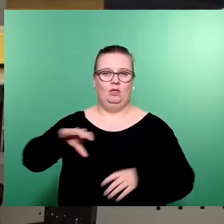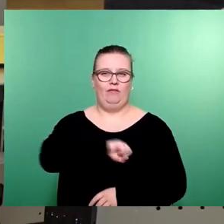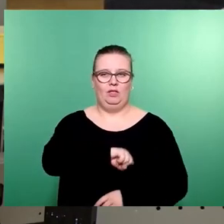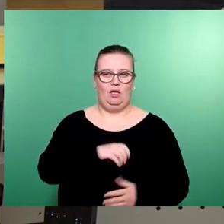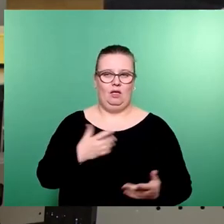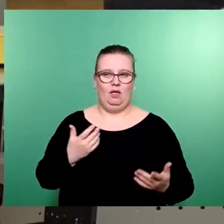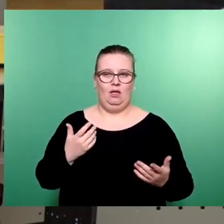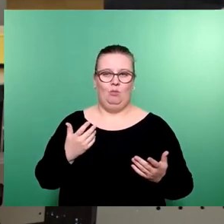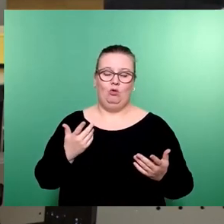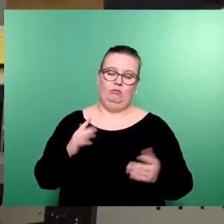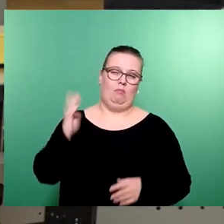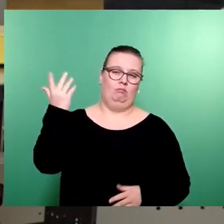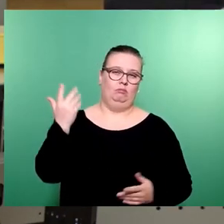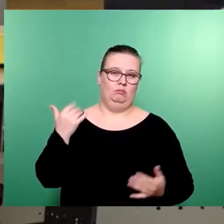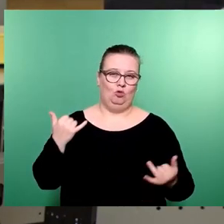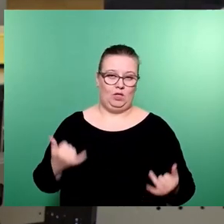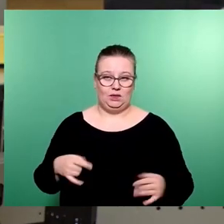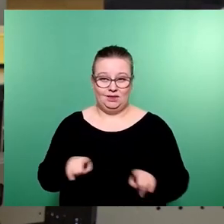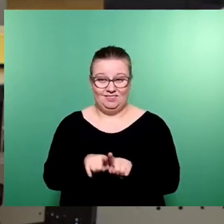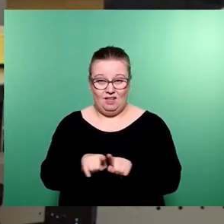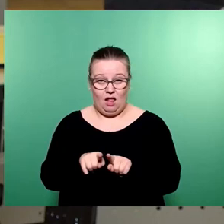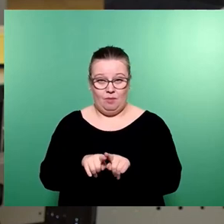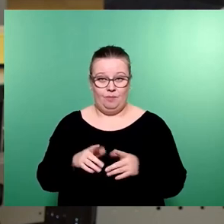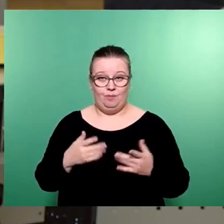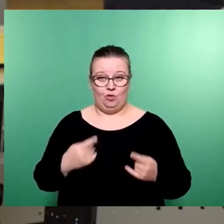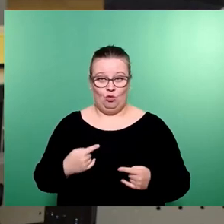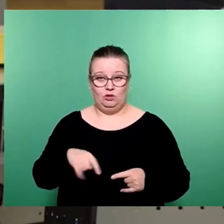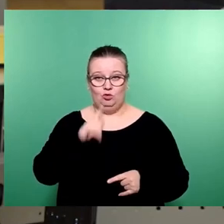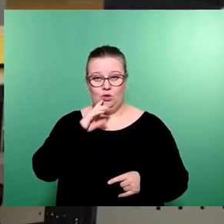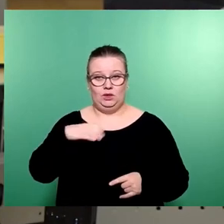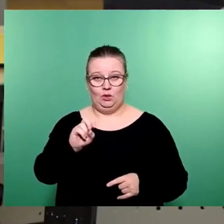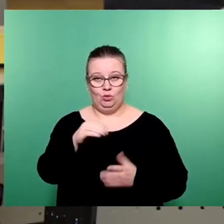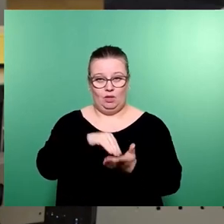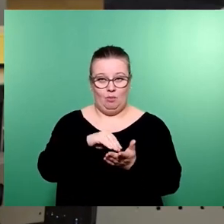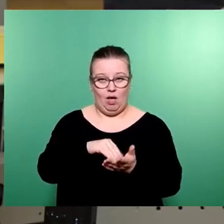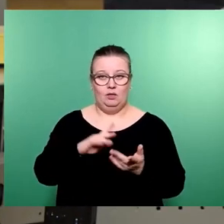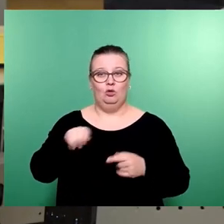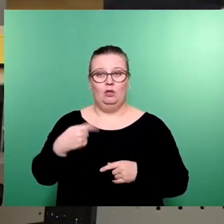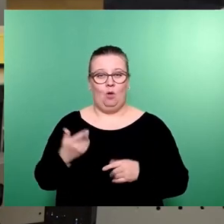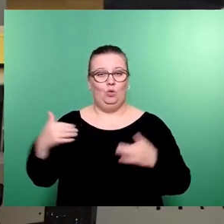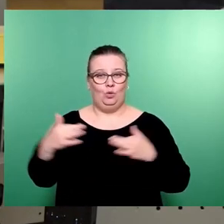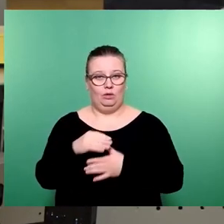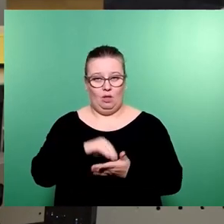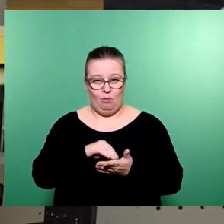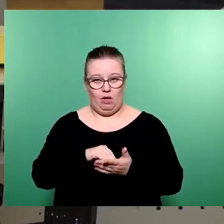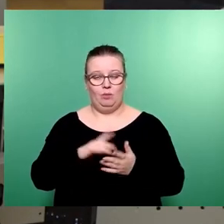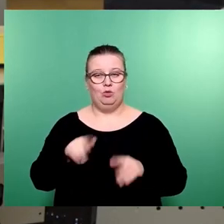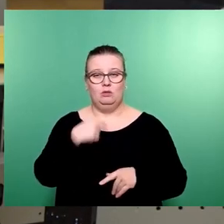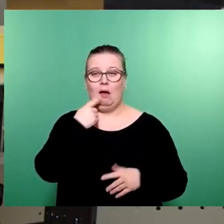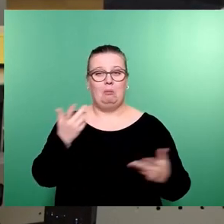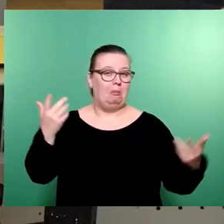was für ein Sieger. Ja, und jetzt wieder dasselbe, nur, dass jetzt nicht nur die CDU mit dabei ist, sondern auch die Grünen, die einfach sozusagen